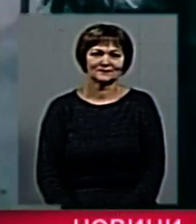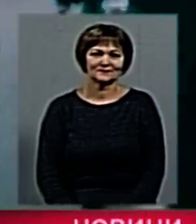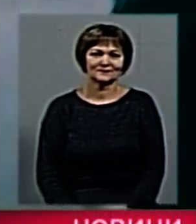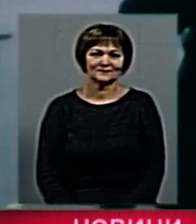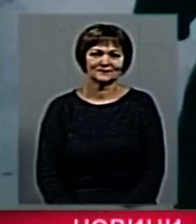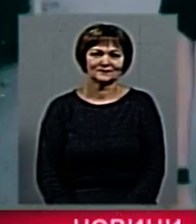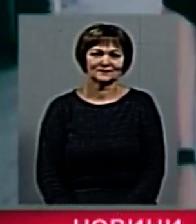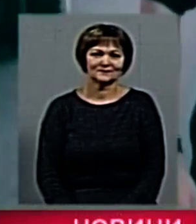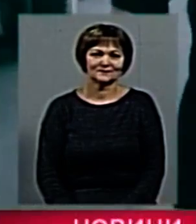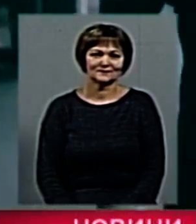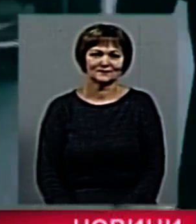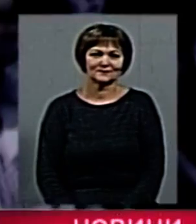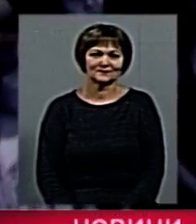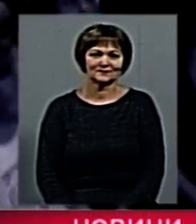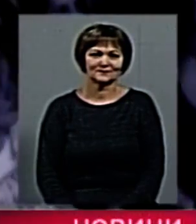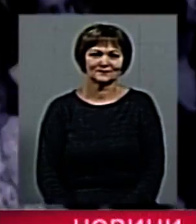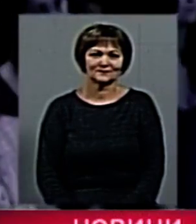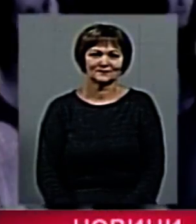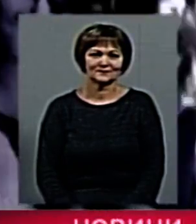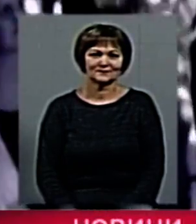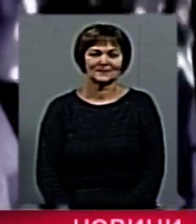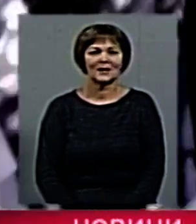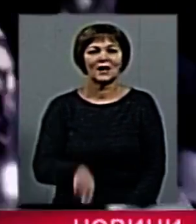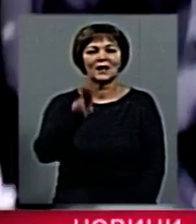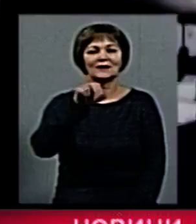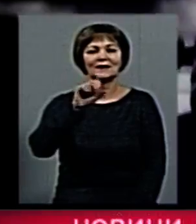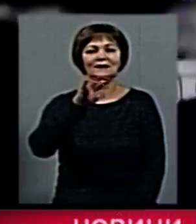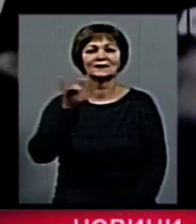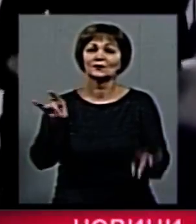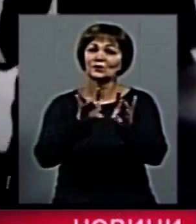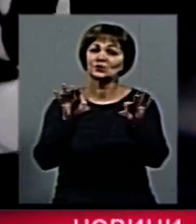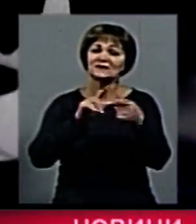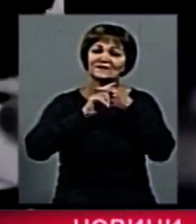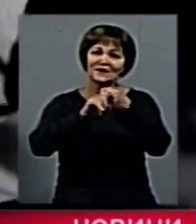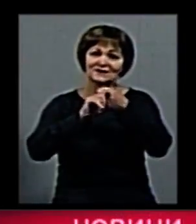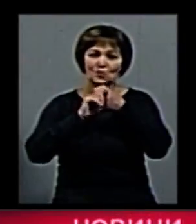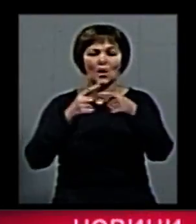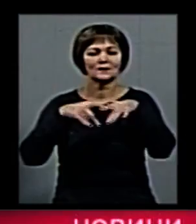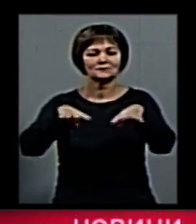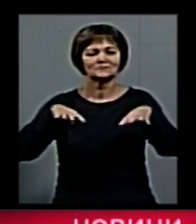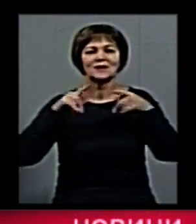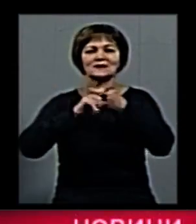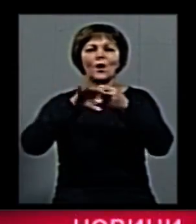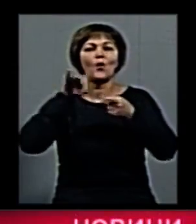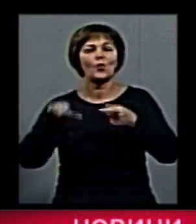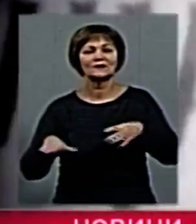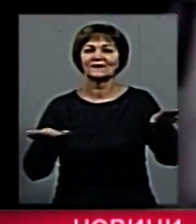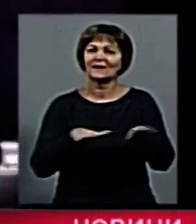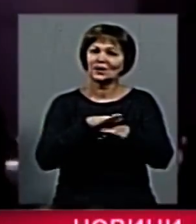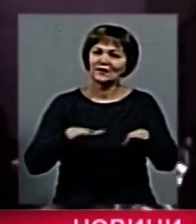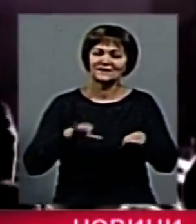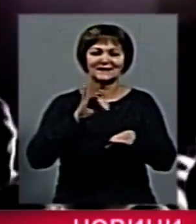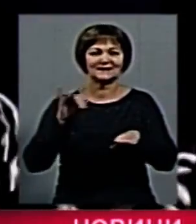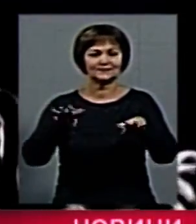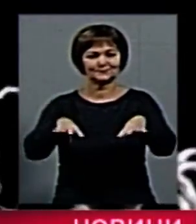любила. Даніела Зайошкіна розповіла, що зв'язок із глядацькою аудиторією залежить і від виконавців, і від глядача.